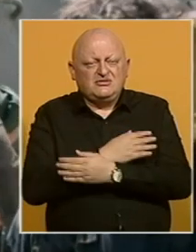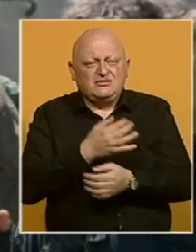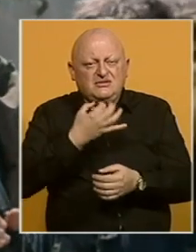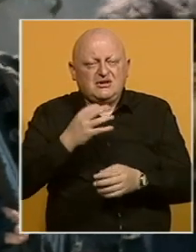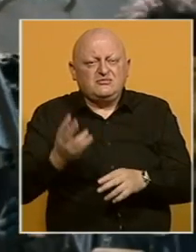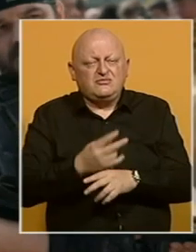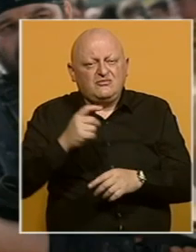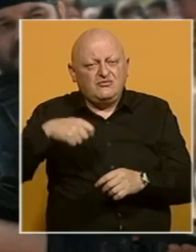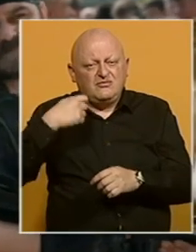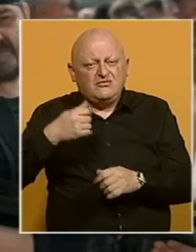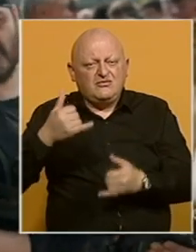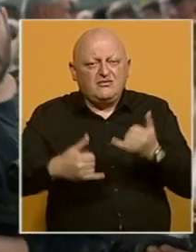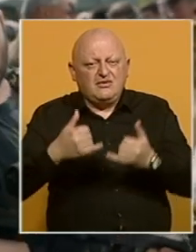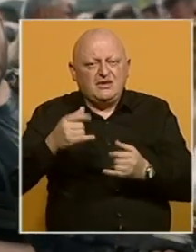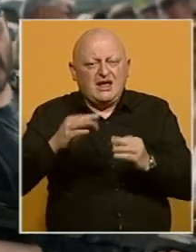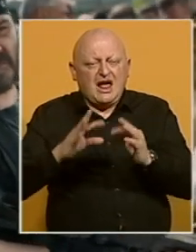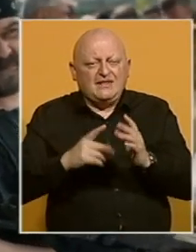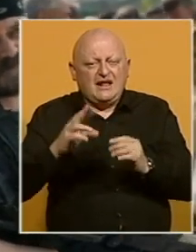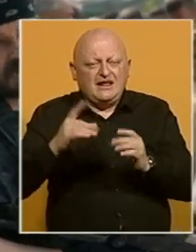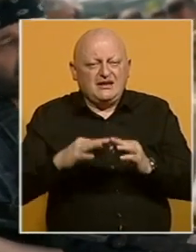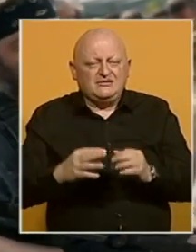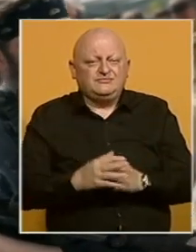najbolji strani film na festivalu u Antaliji.